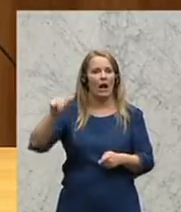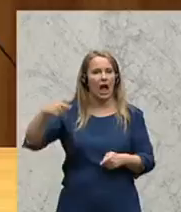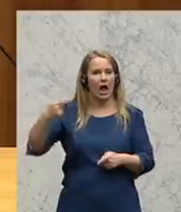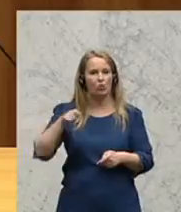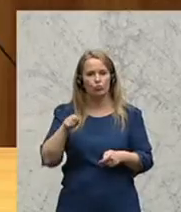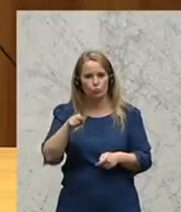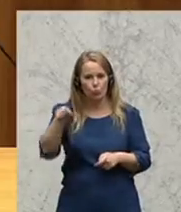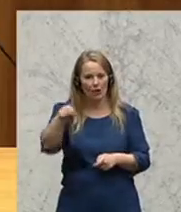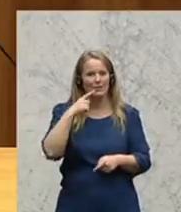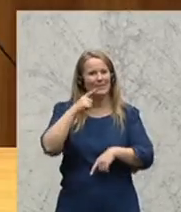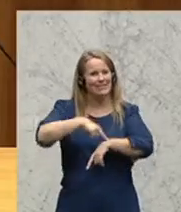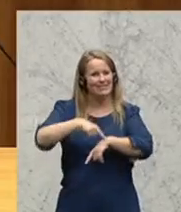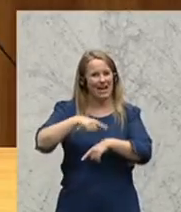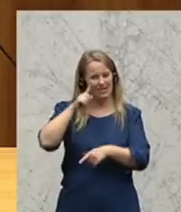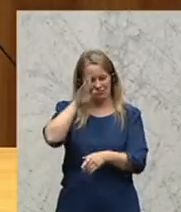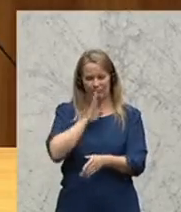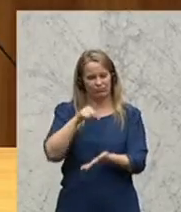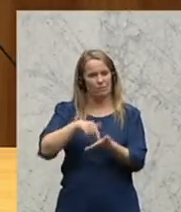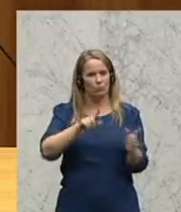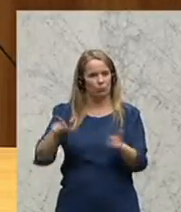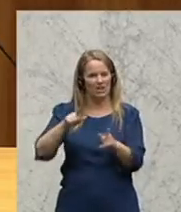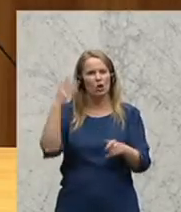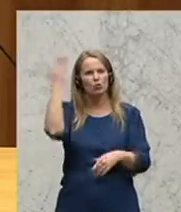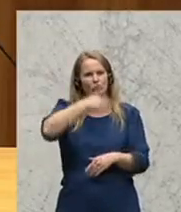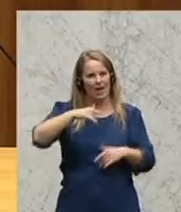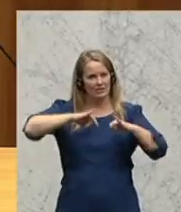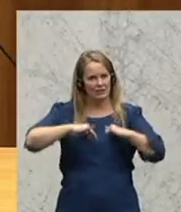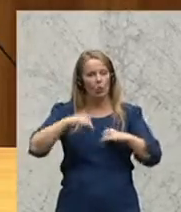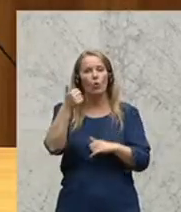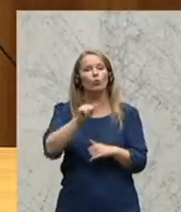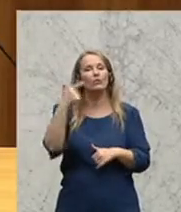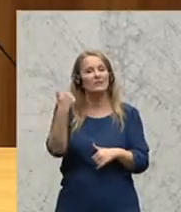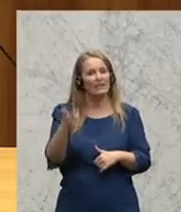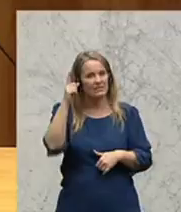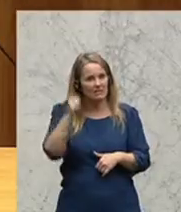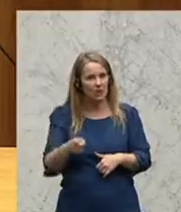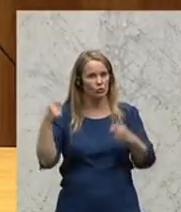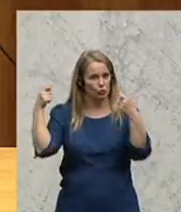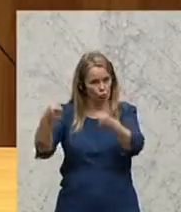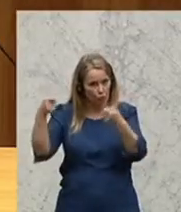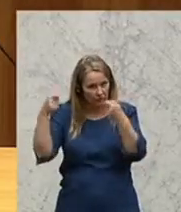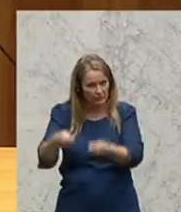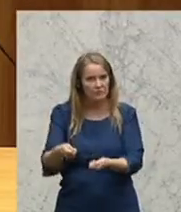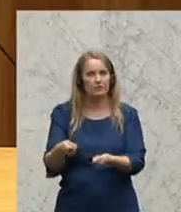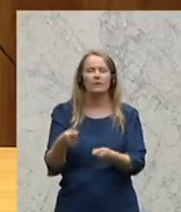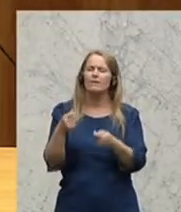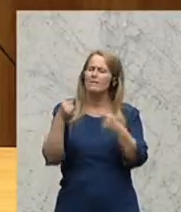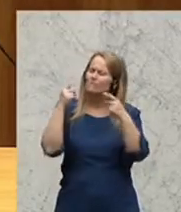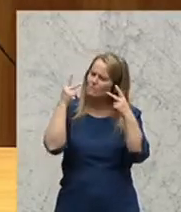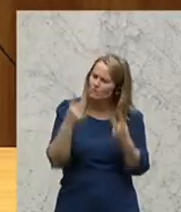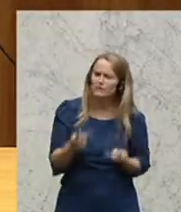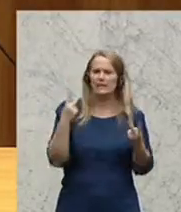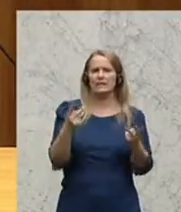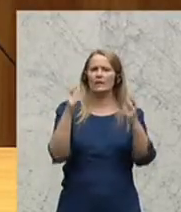zeitgenössische Musik in Schwarz in Tirol, die mit 120.000 Euro subventioniert werden. Ein wichtig